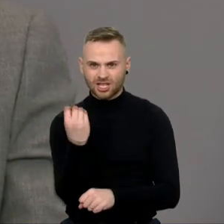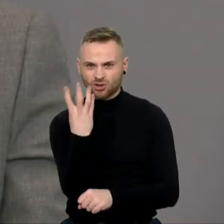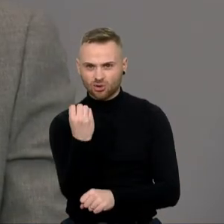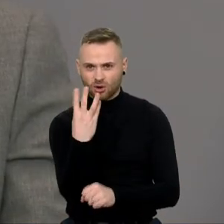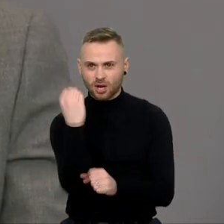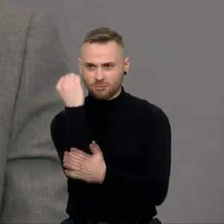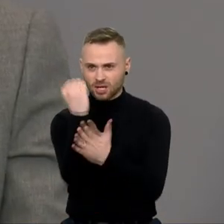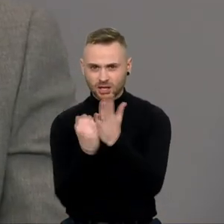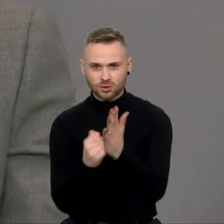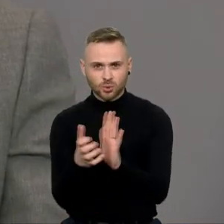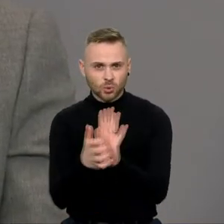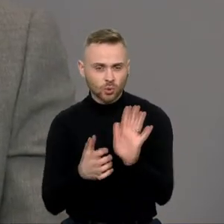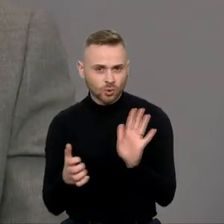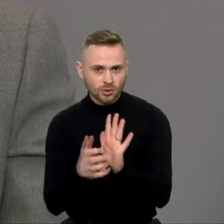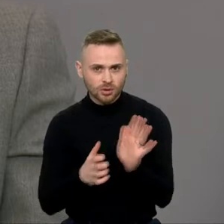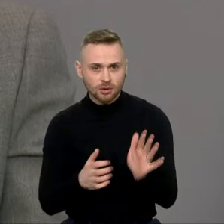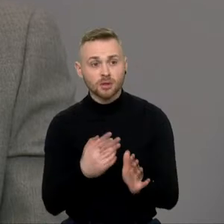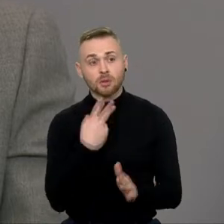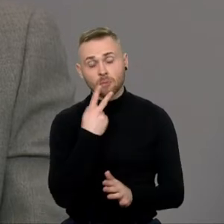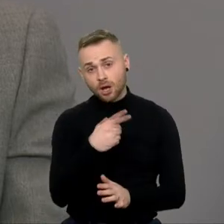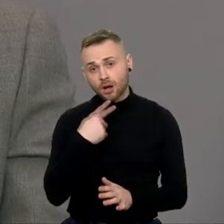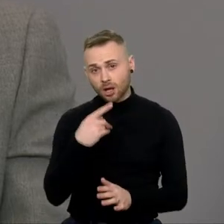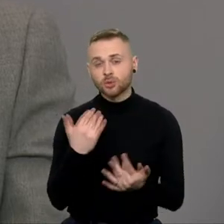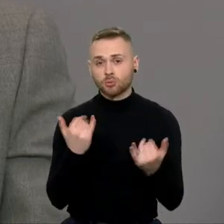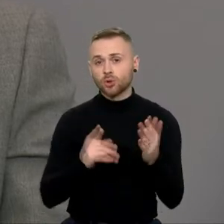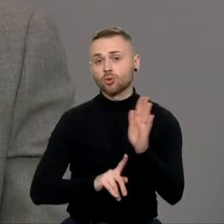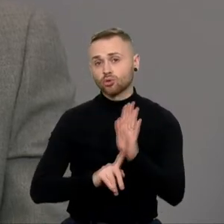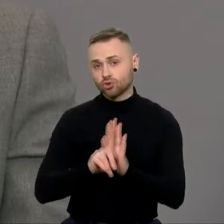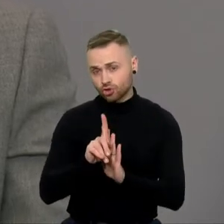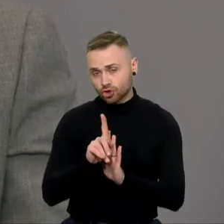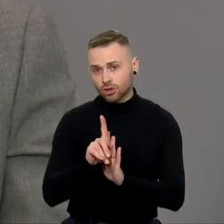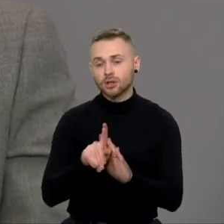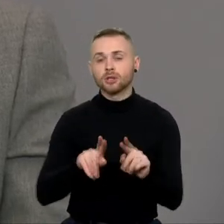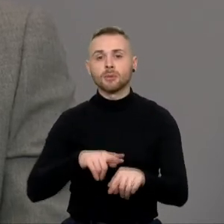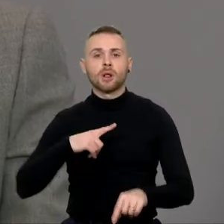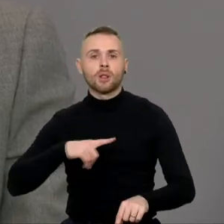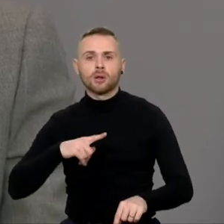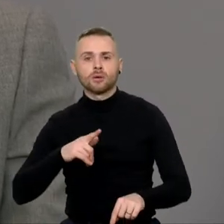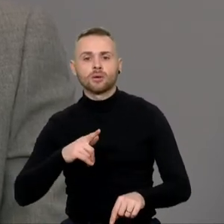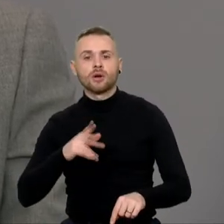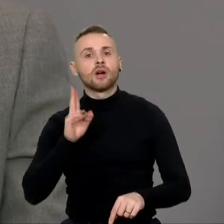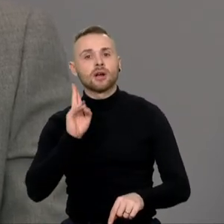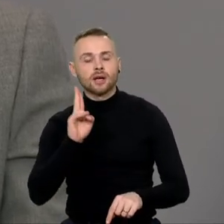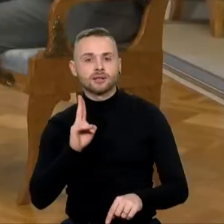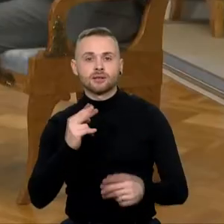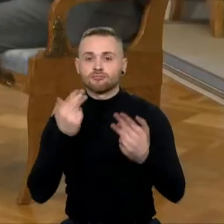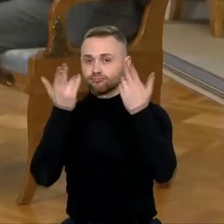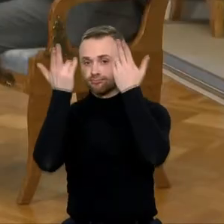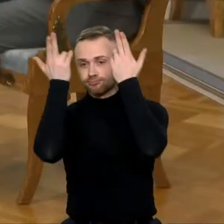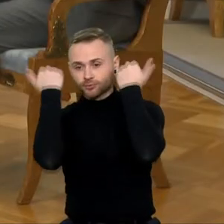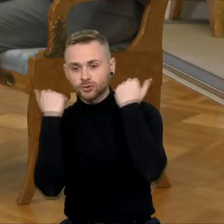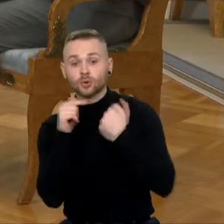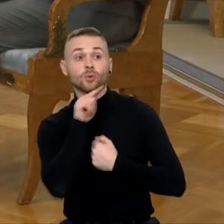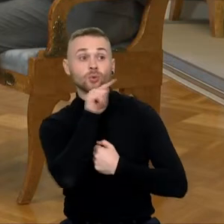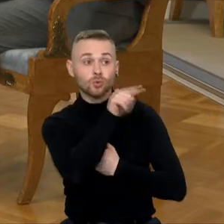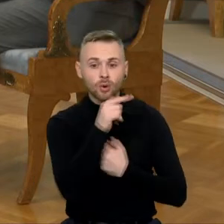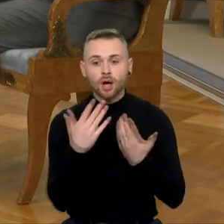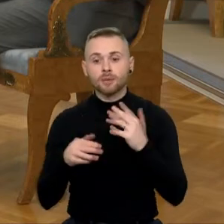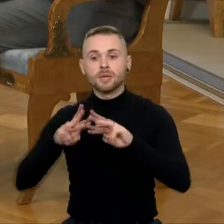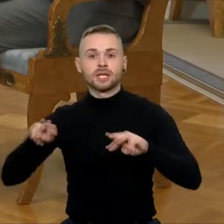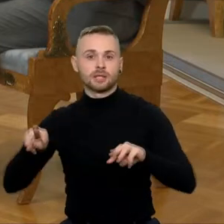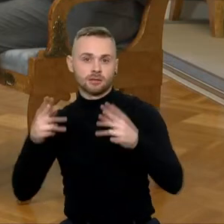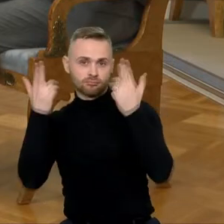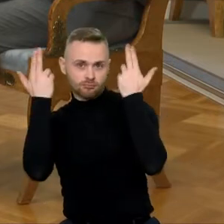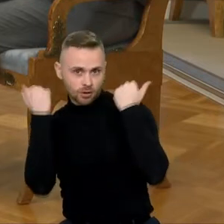veiksmų, kad reikalai yra išties pajudėję ir laukiam sprendimų. Kas nusileido? Ministras ar jūs? Čia neteisingai